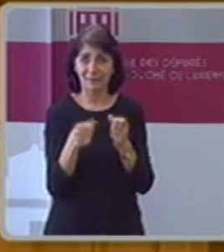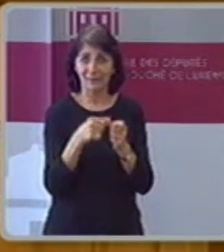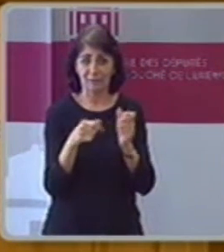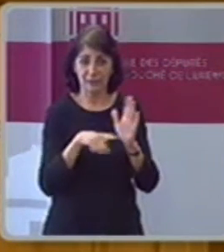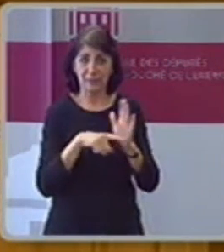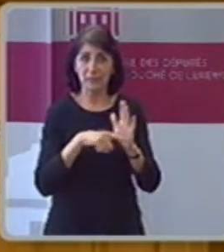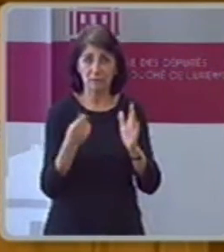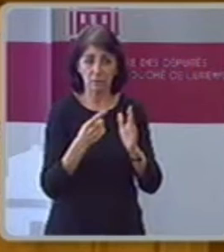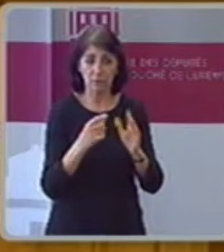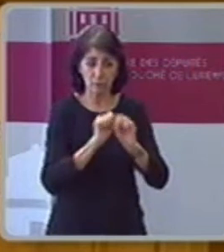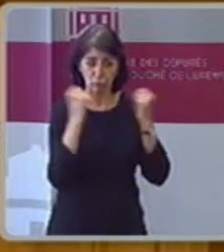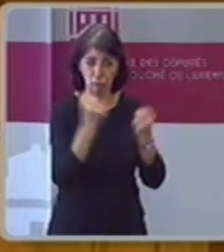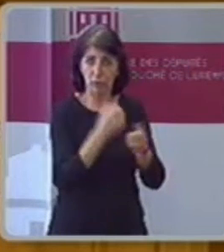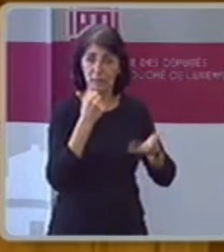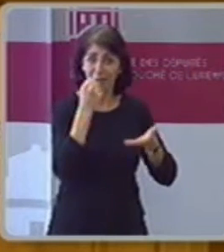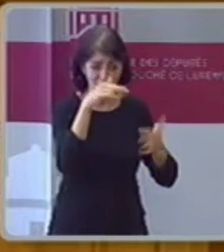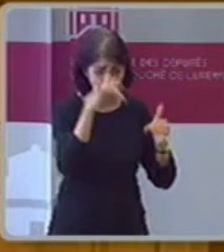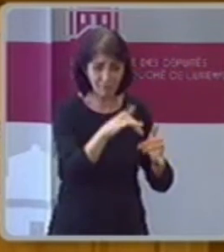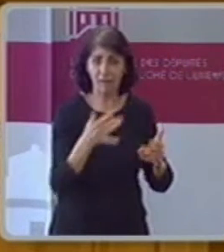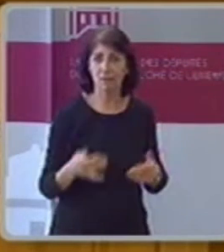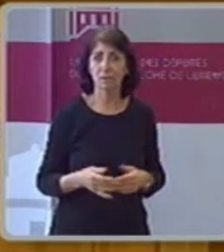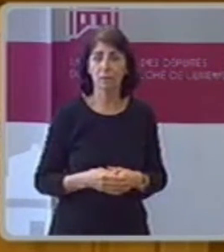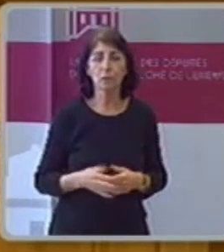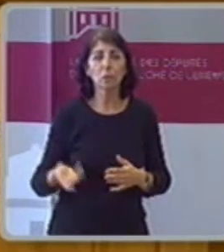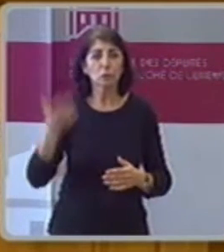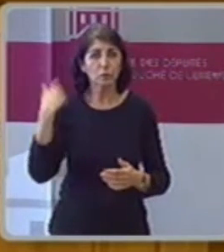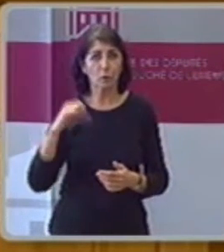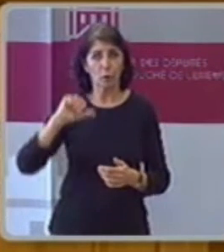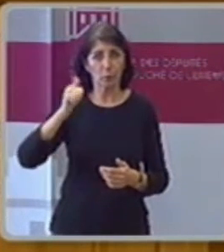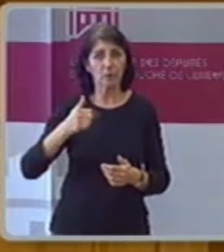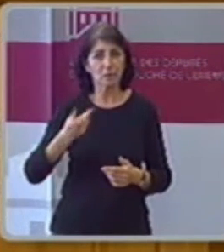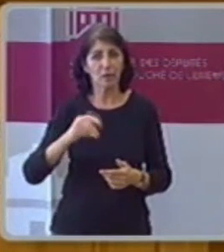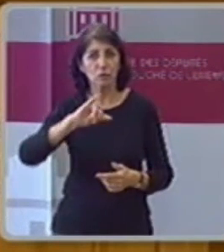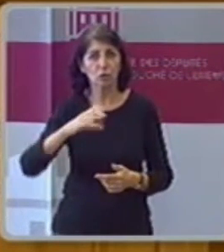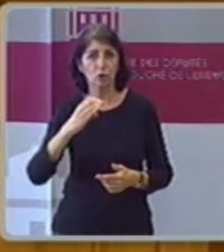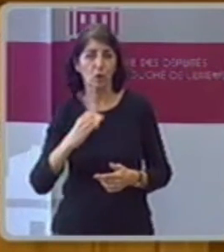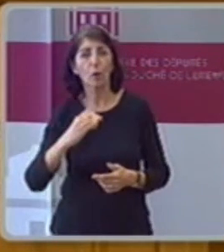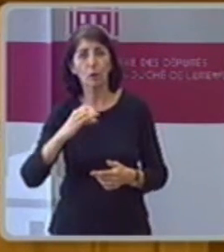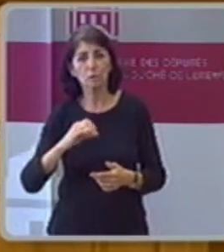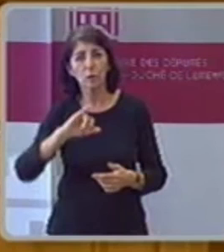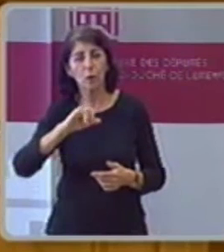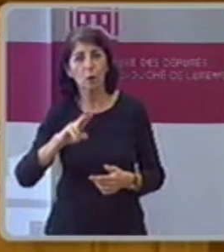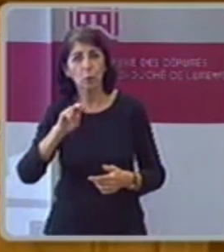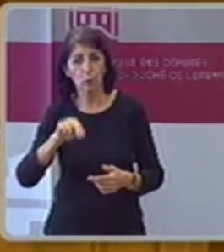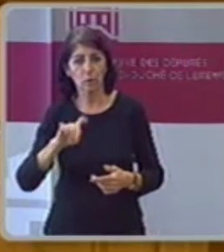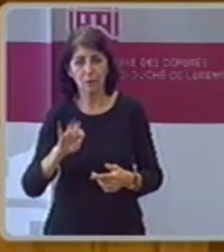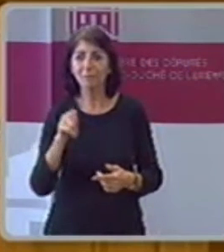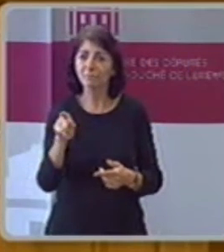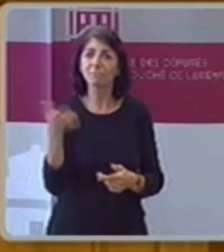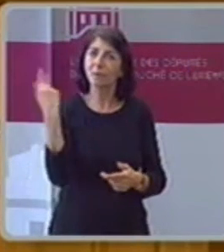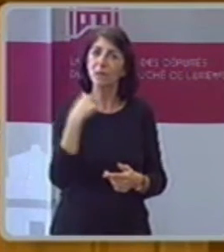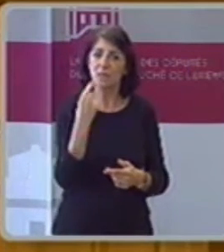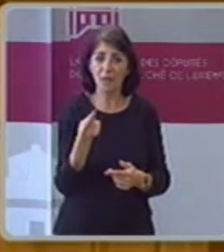nicht genug Rezepte für die Asien zu decken 24